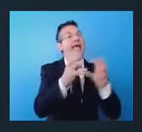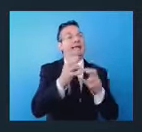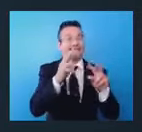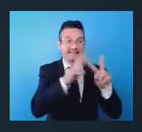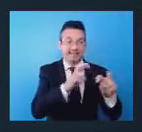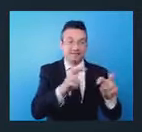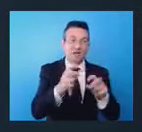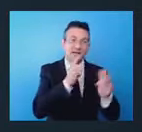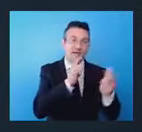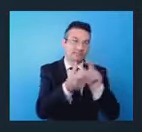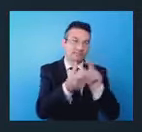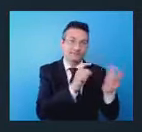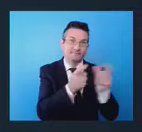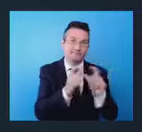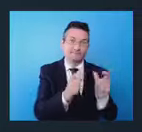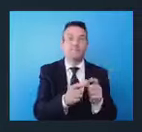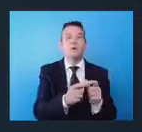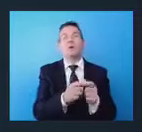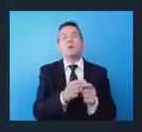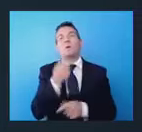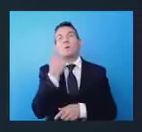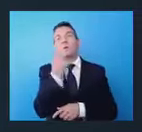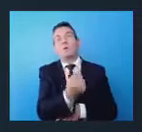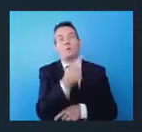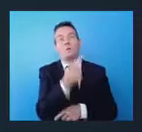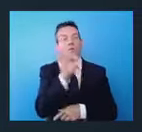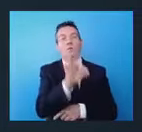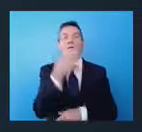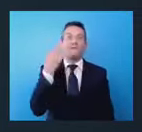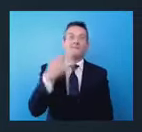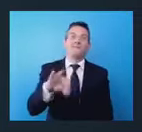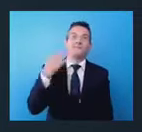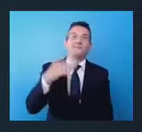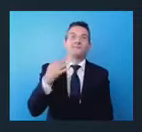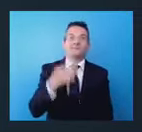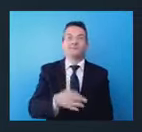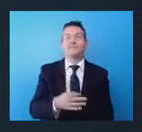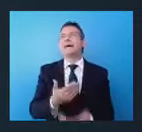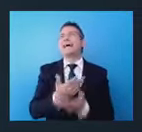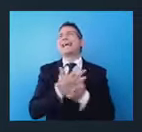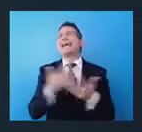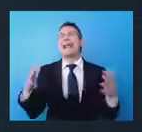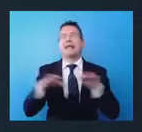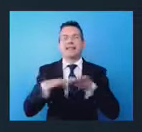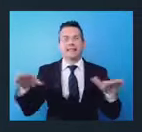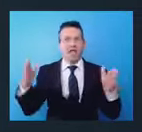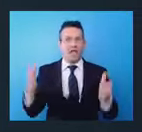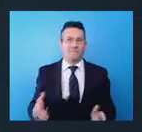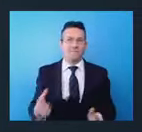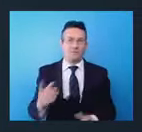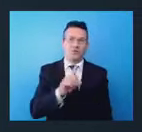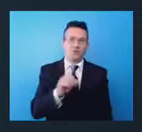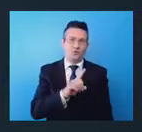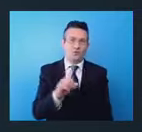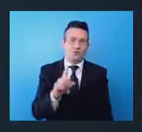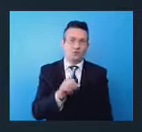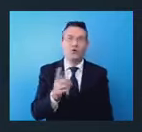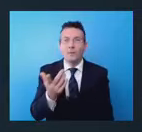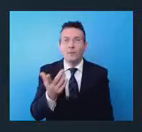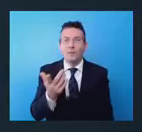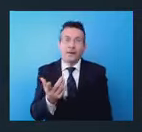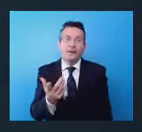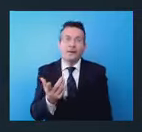1% di eccellenza, non è che serva un grande tavolo e in maniera sinergica